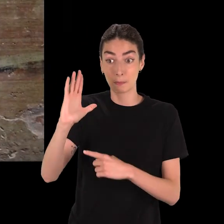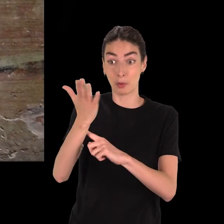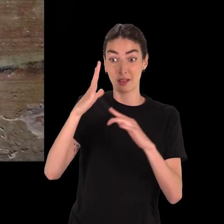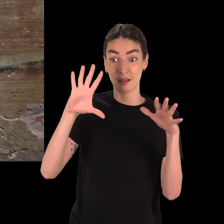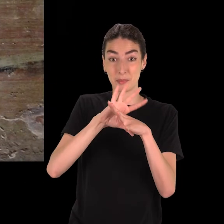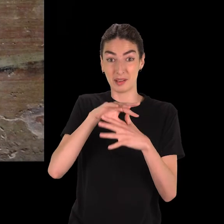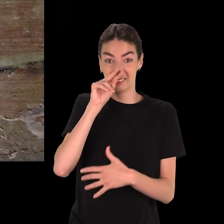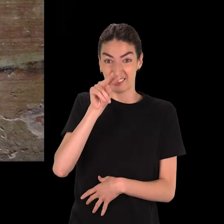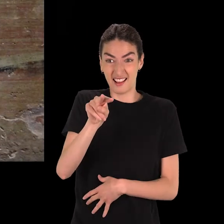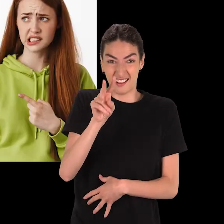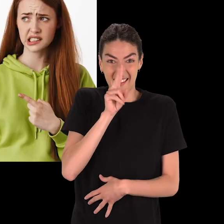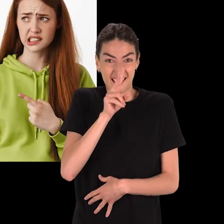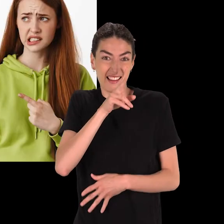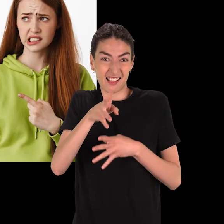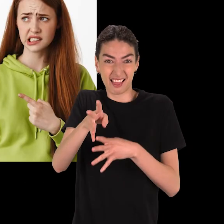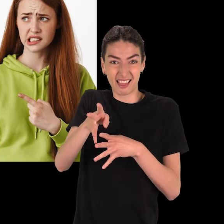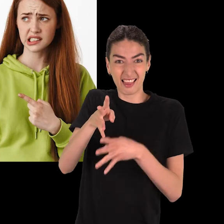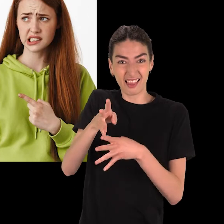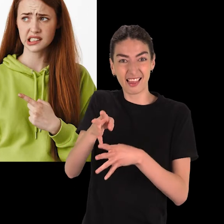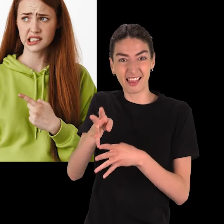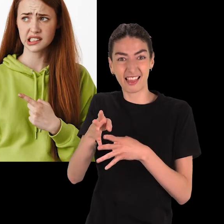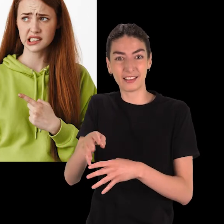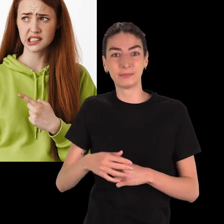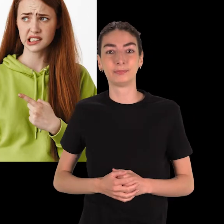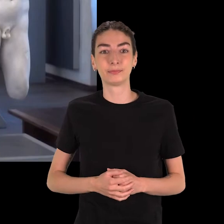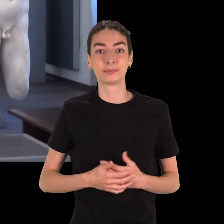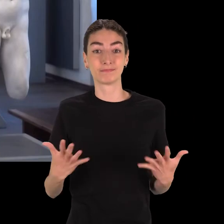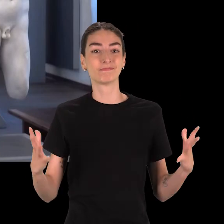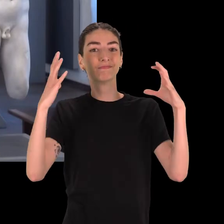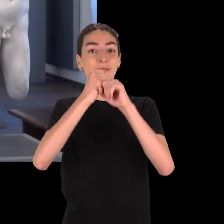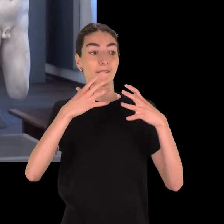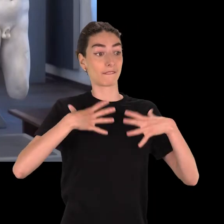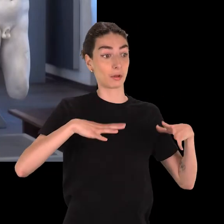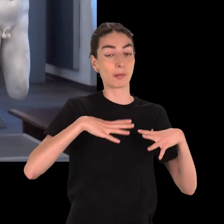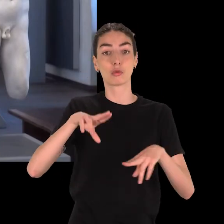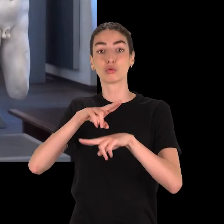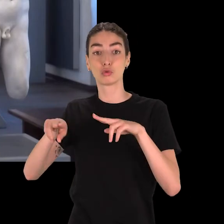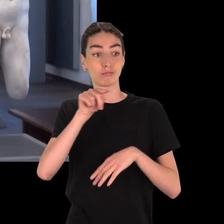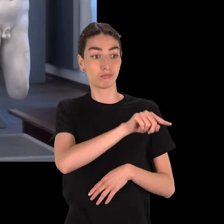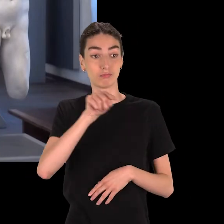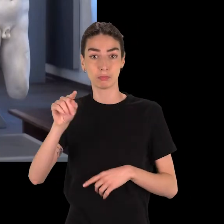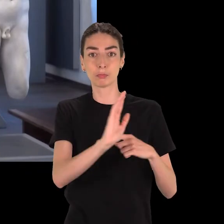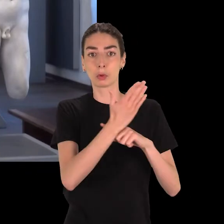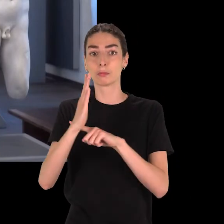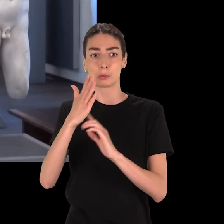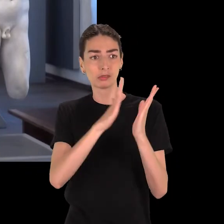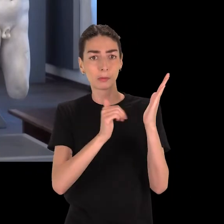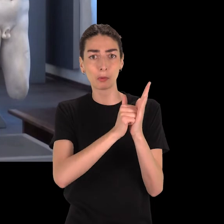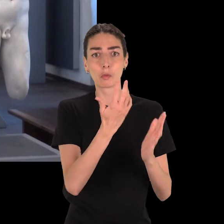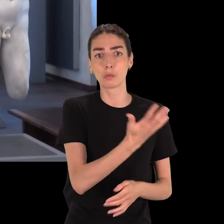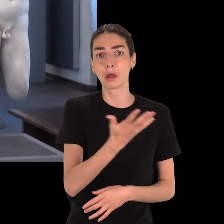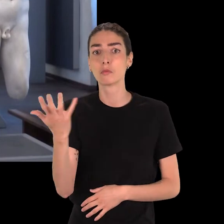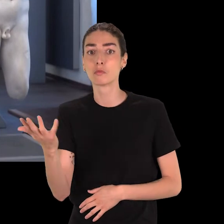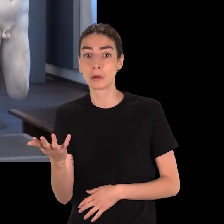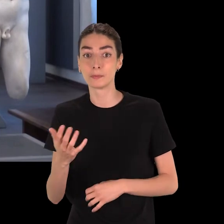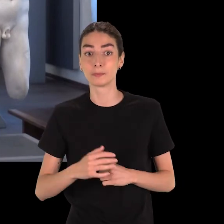Ils sont représentés dans des scènes considérées à cette époque comme humoristiques. Pour résumer, la nudité, tout comme les bêtements, peuvent transmettre un